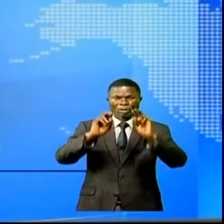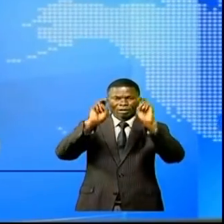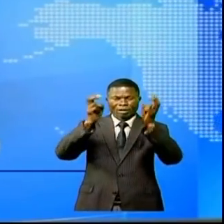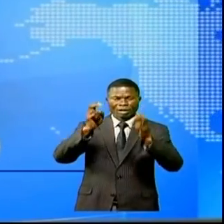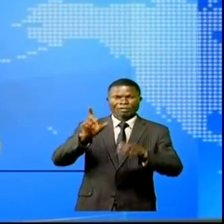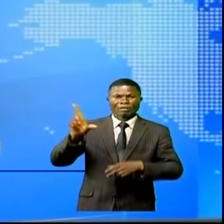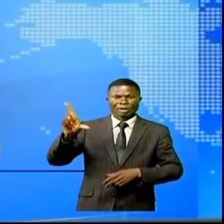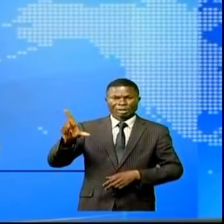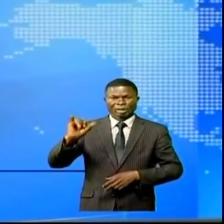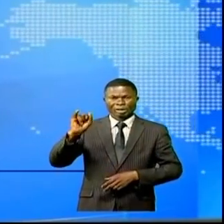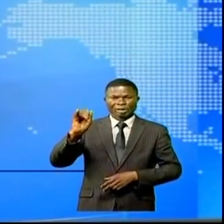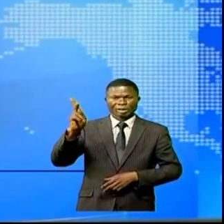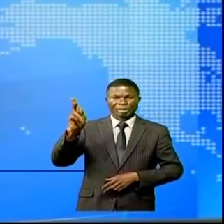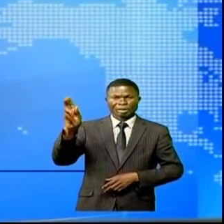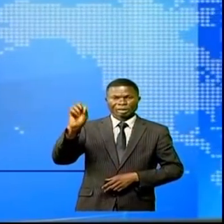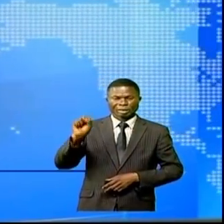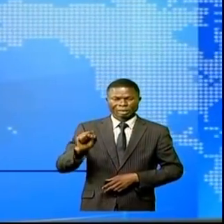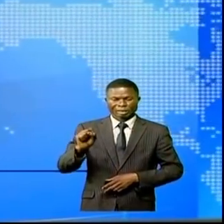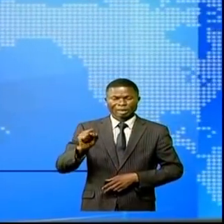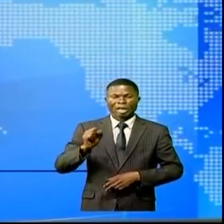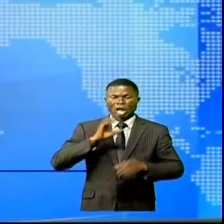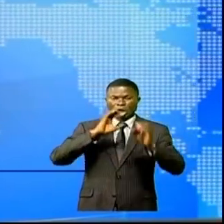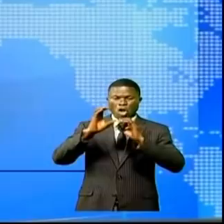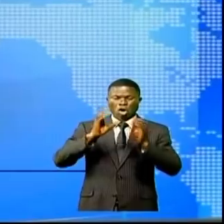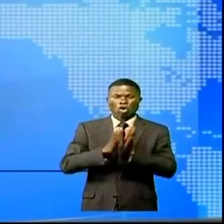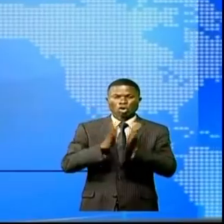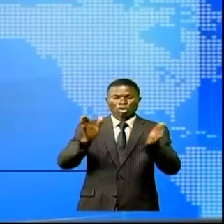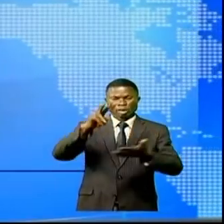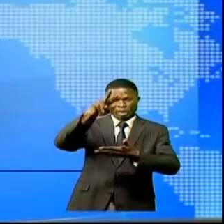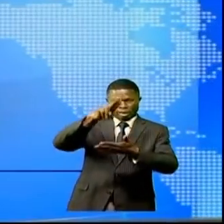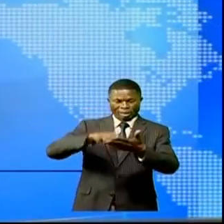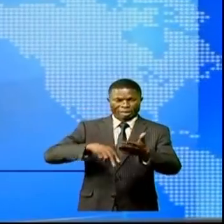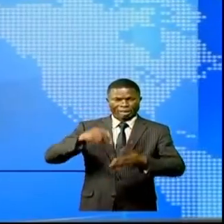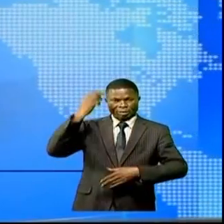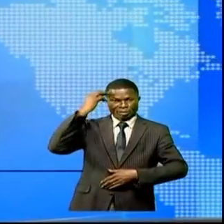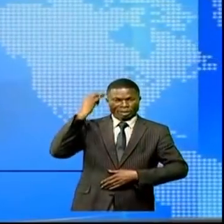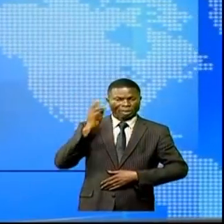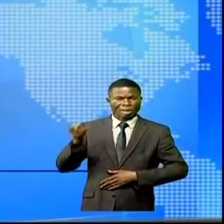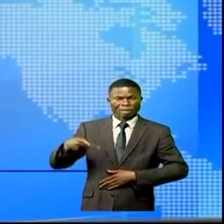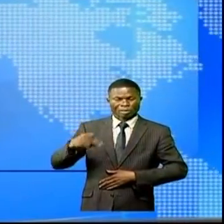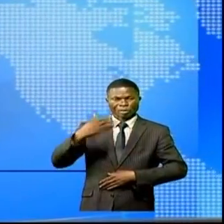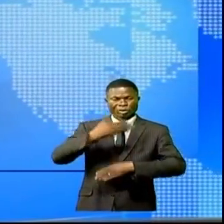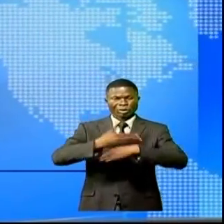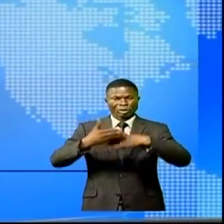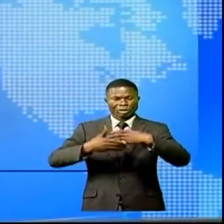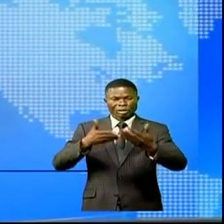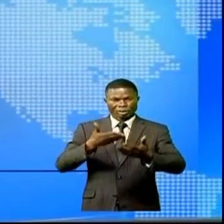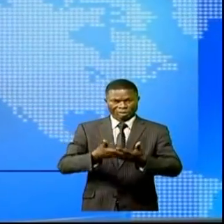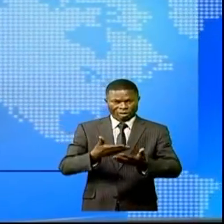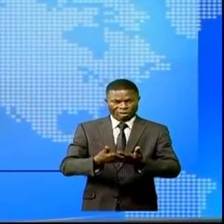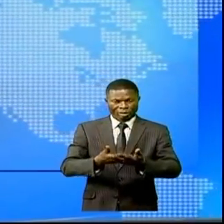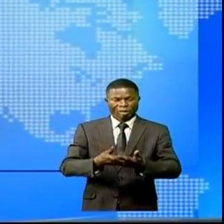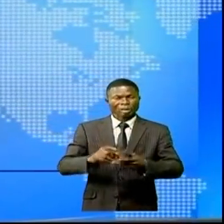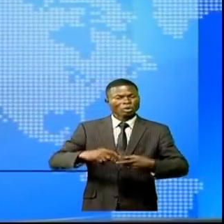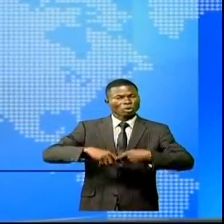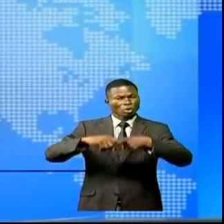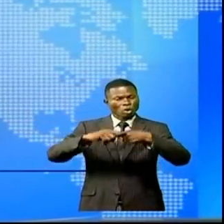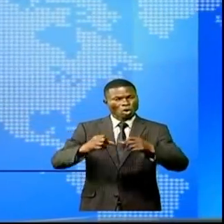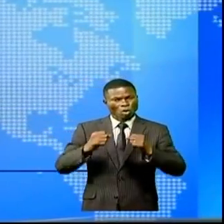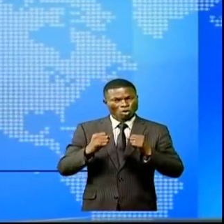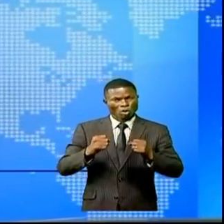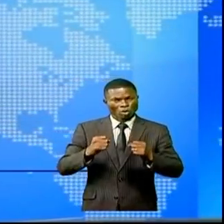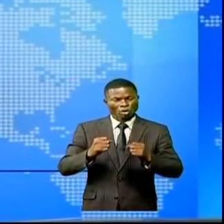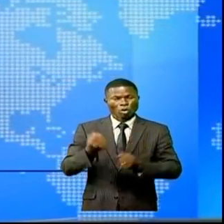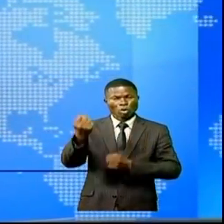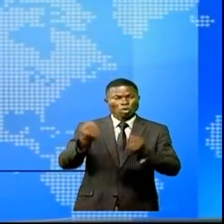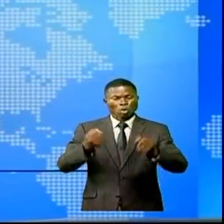Likassi dans un communiqué officiel lu par le ministre provincial des infrastructures. est strictement interdit aux